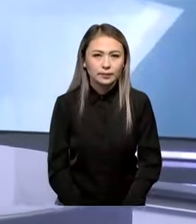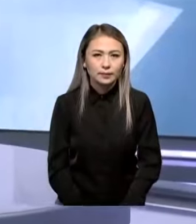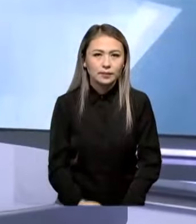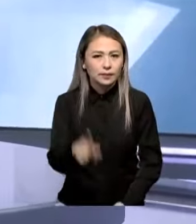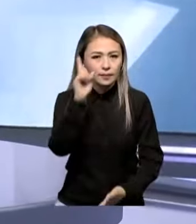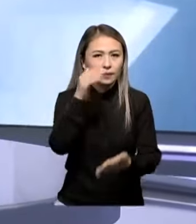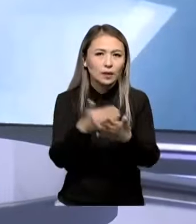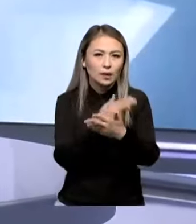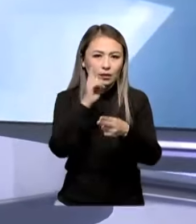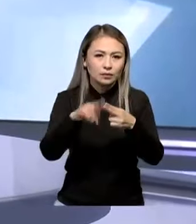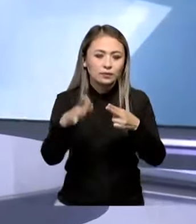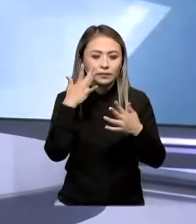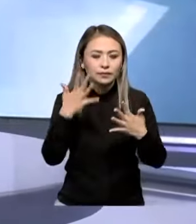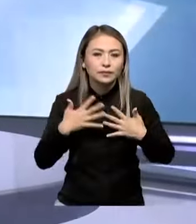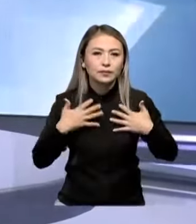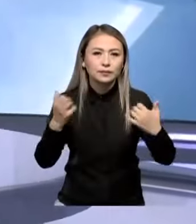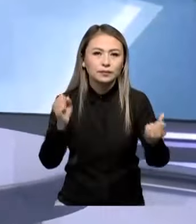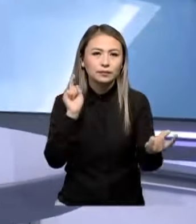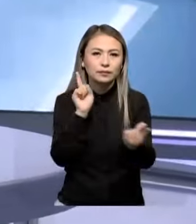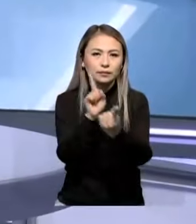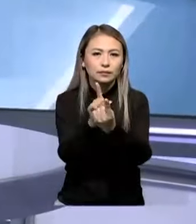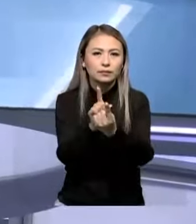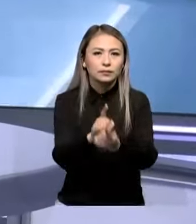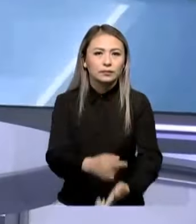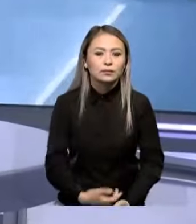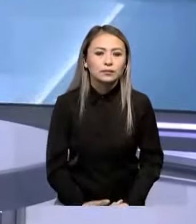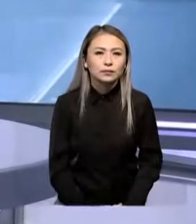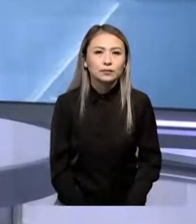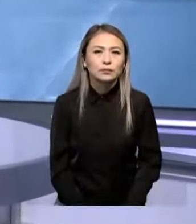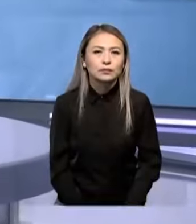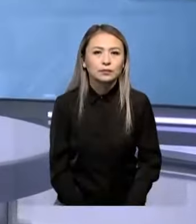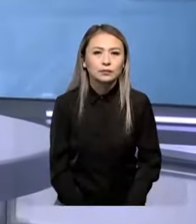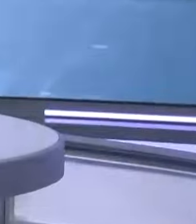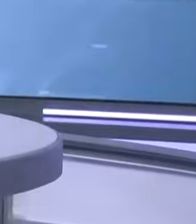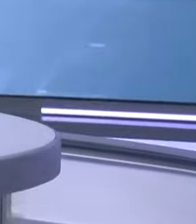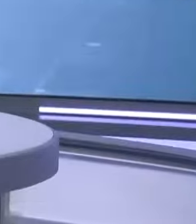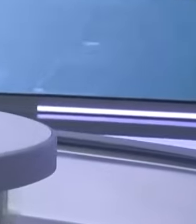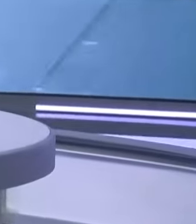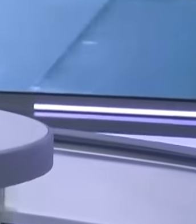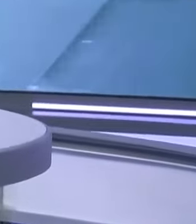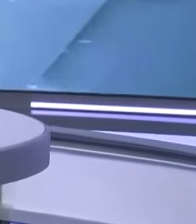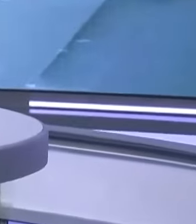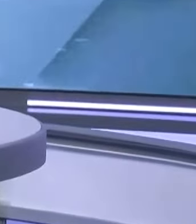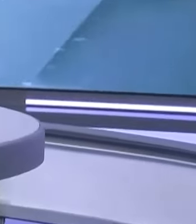Осы оқаден келіпіскен ақпараттар легі осылай болды. Лайым тек жағымды жаңалықтарын жарысы олайық.